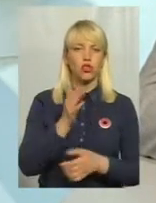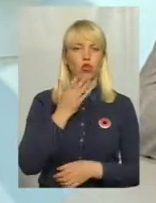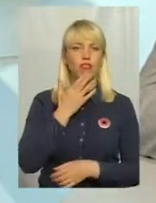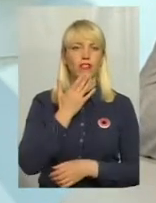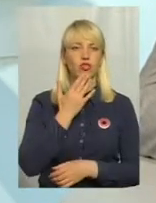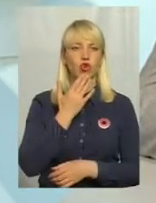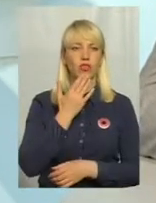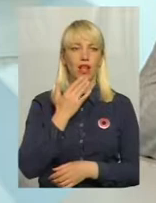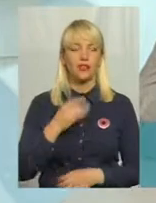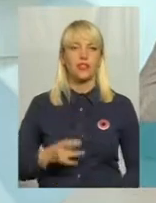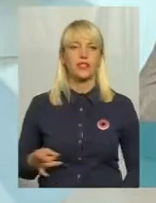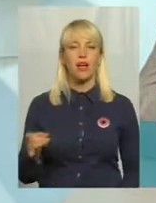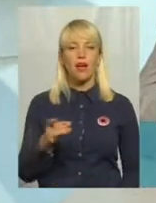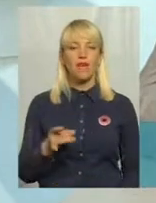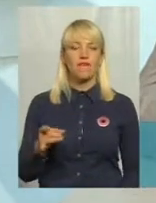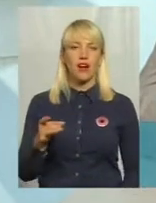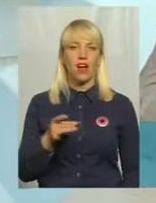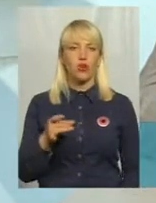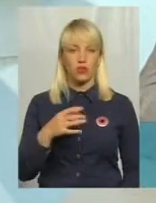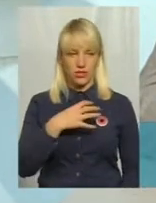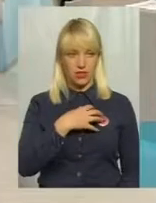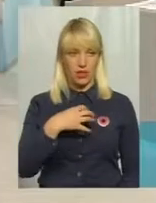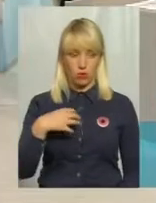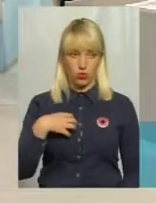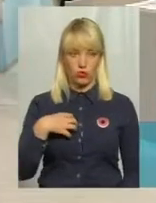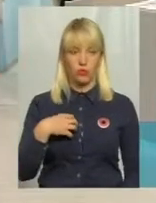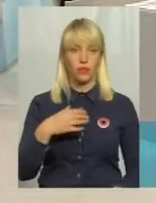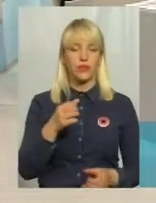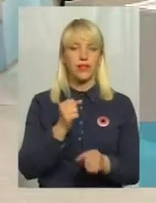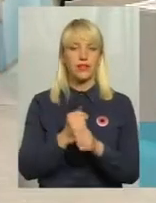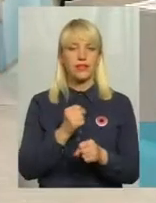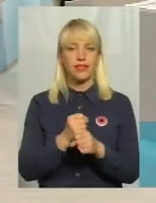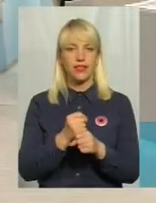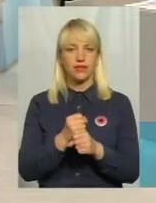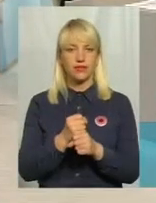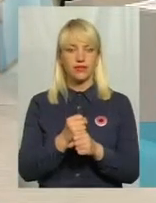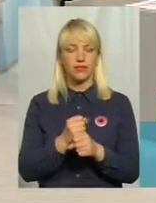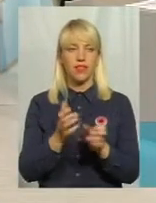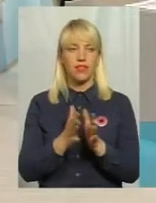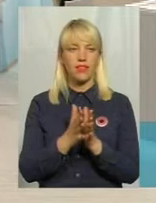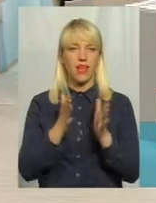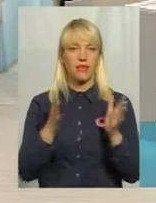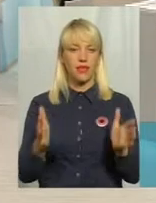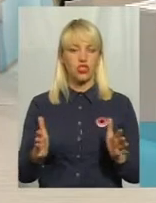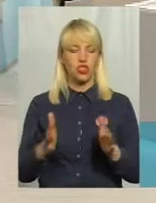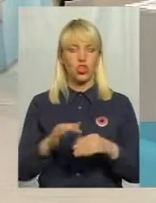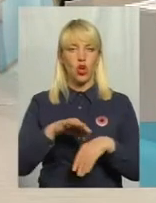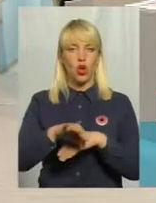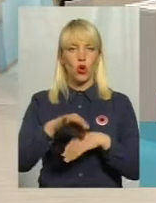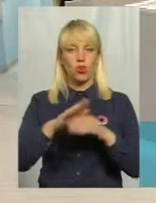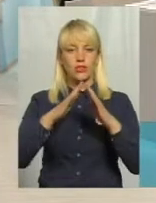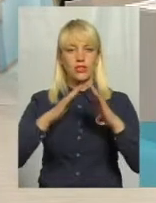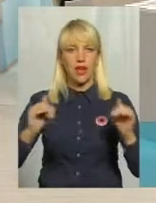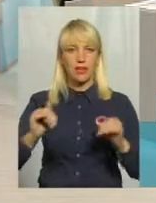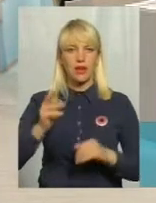Славузькому районі діяв найбільший концтабір на території Хмельницької